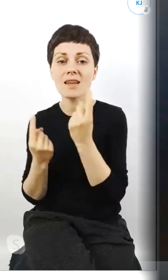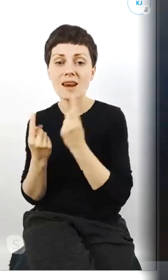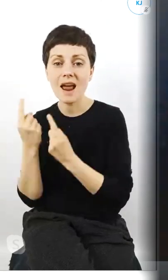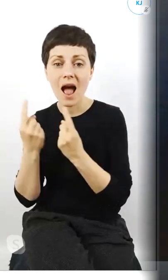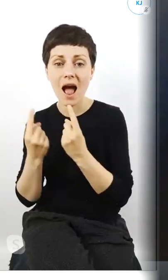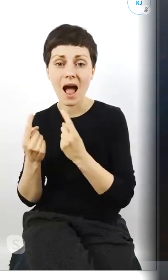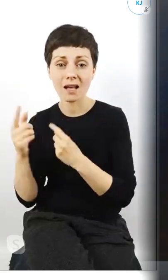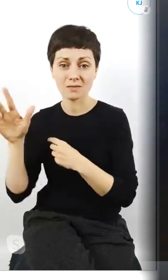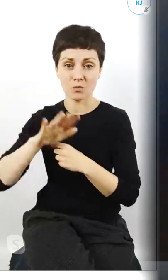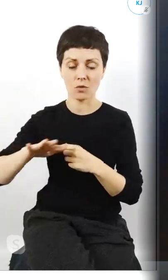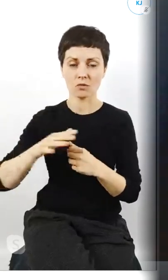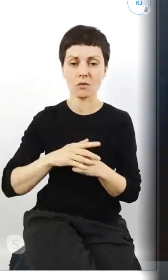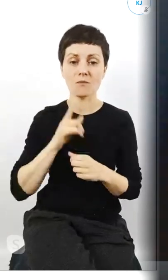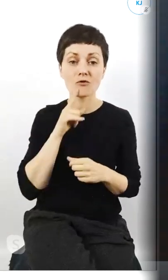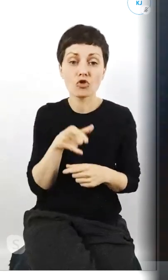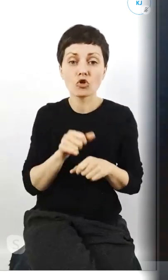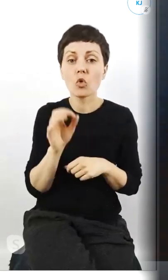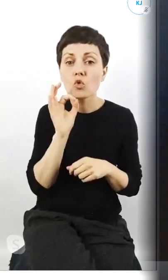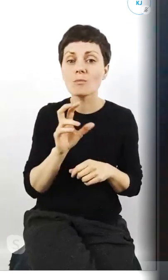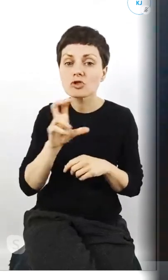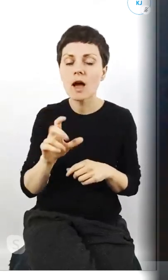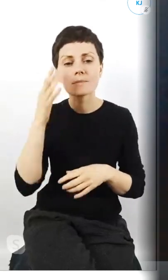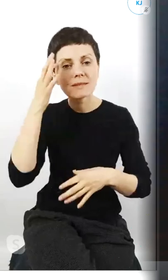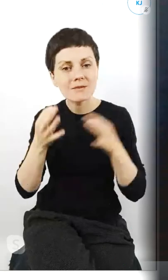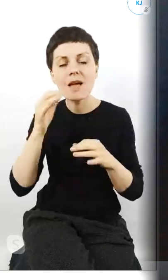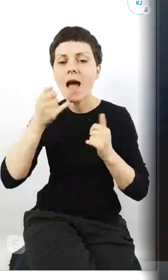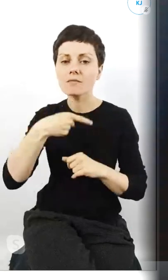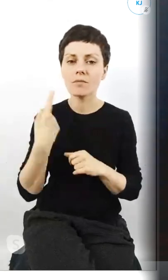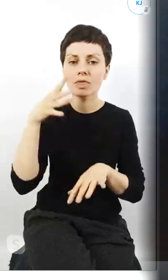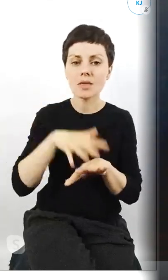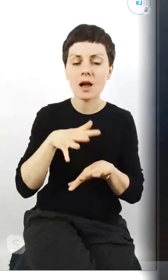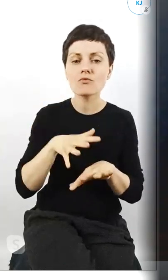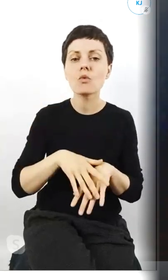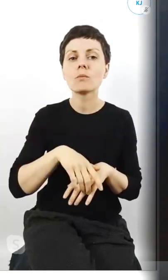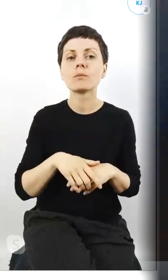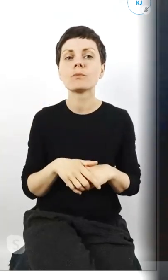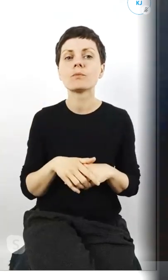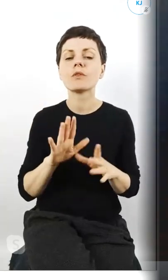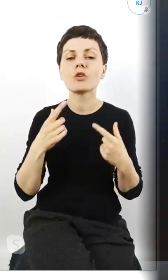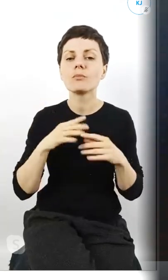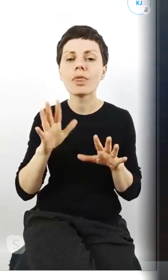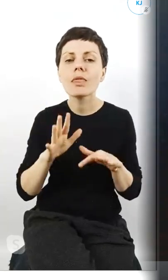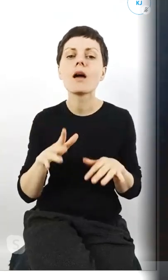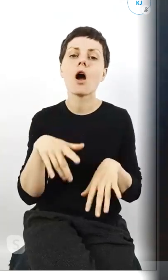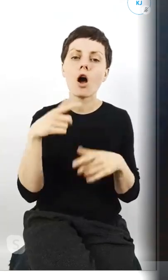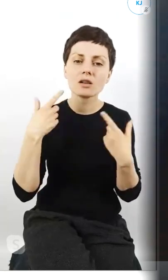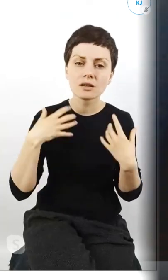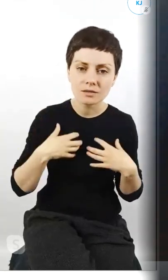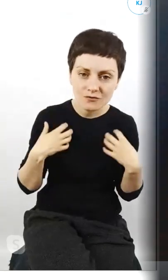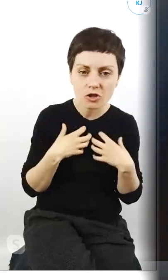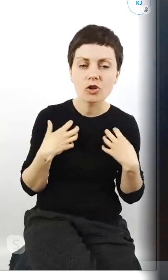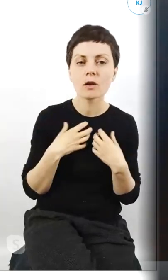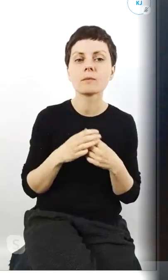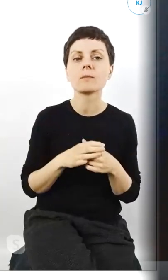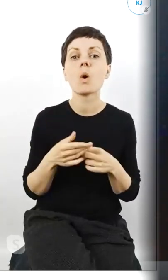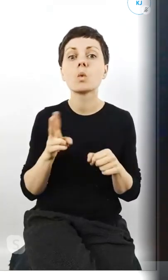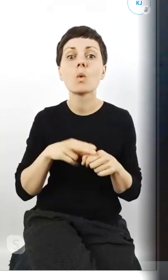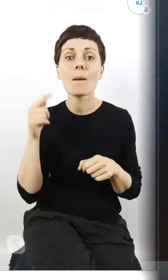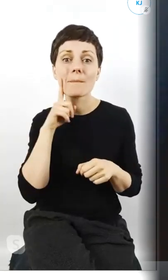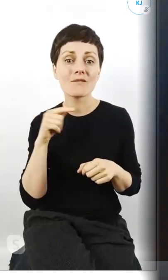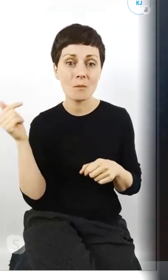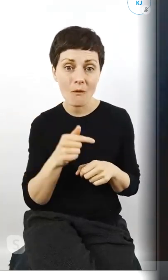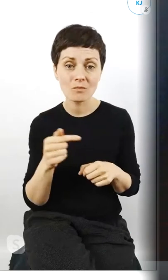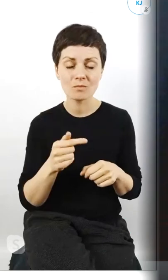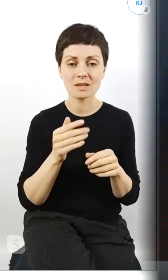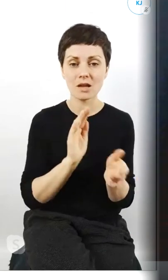żeby się zastanowić z tym jak traktujemy osoby nie osoby traktujemy zwierzęta które którymi powinniśmy się zajmować